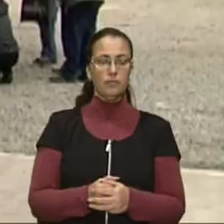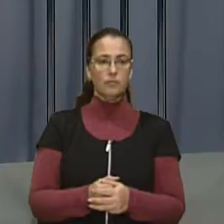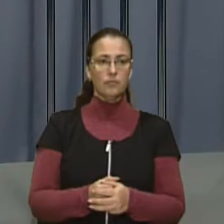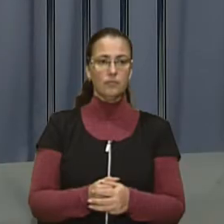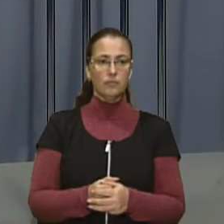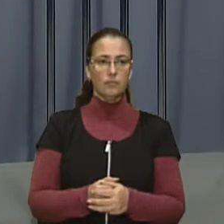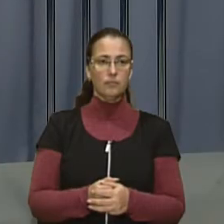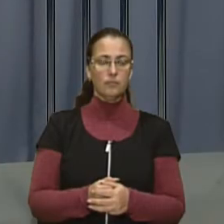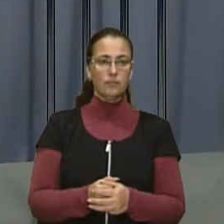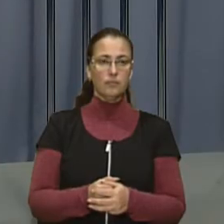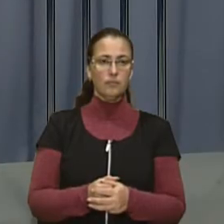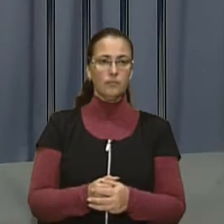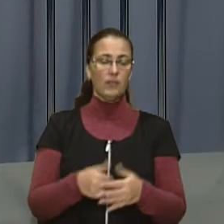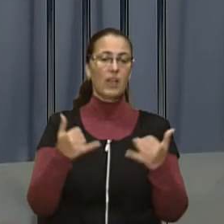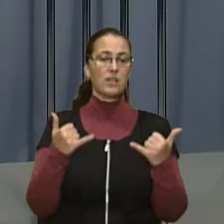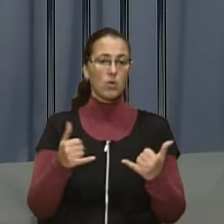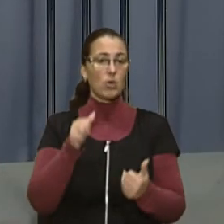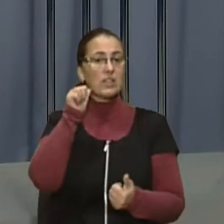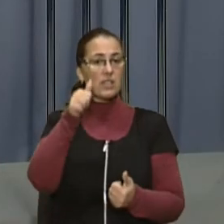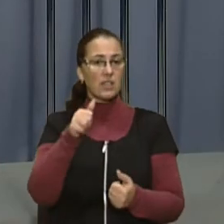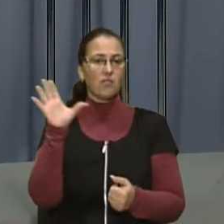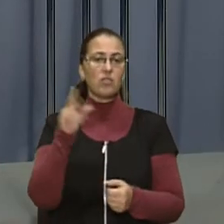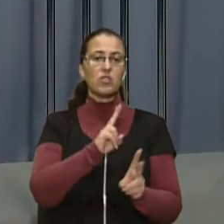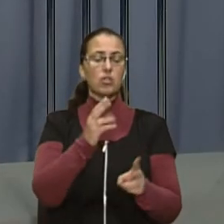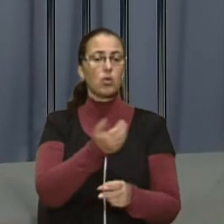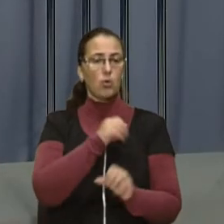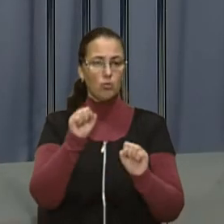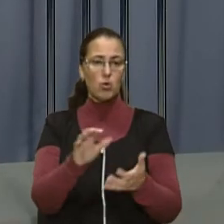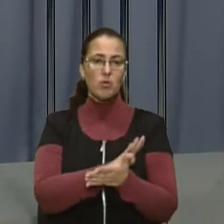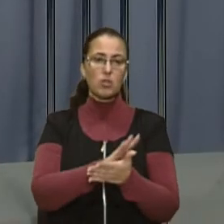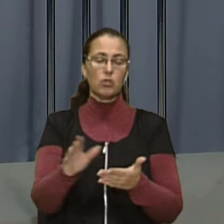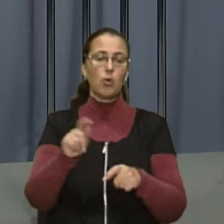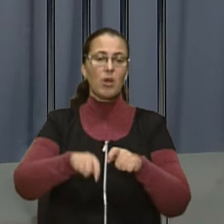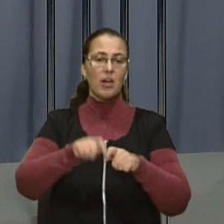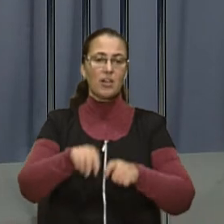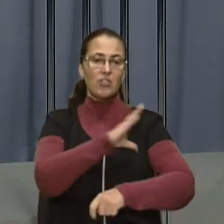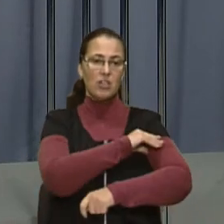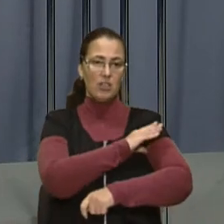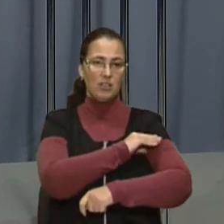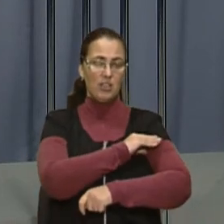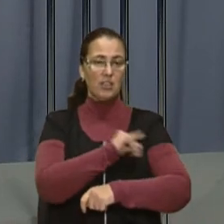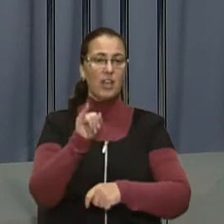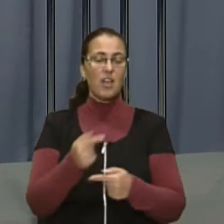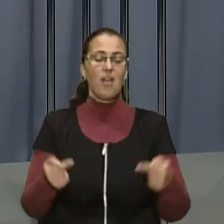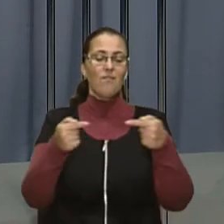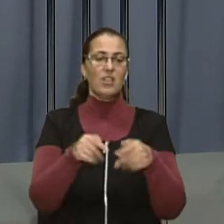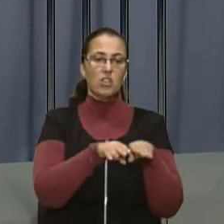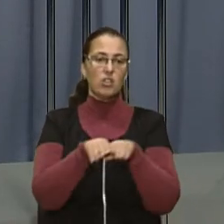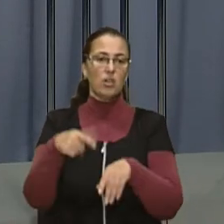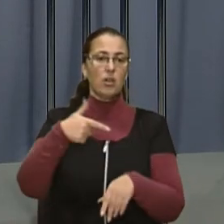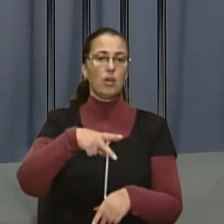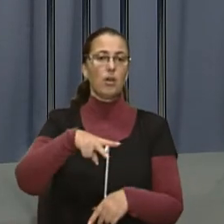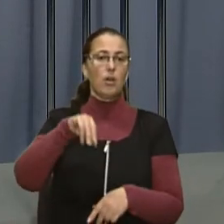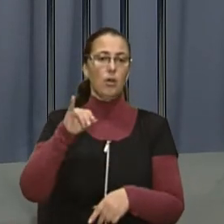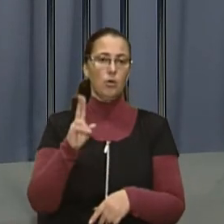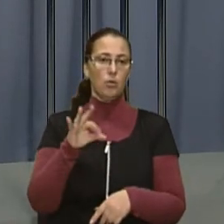Львів. «Сьогодні та завтра усі охочі можуть безкоштовно виміряти артеріальний тиск та визначити рівень глюкози в крові.